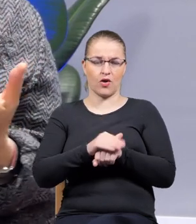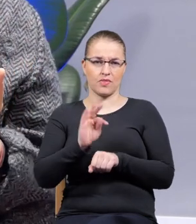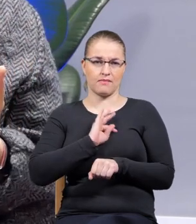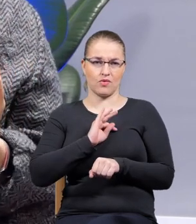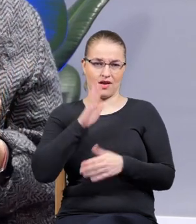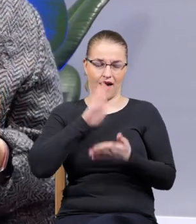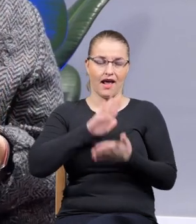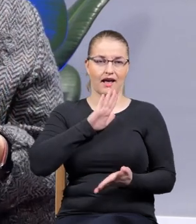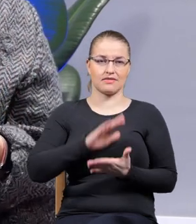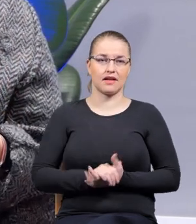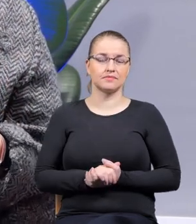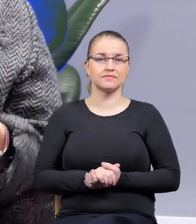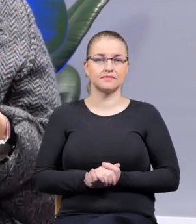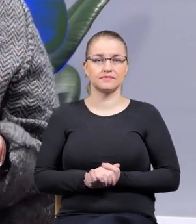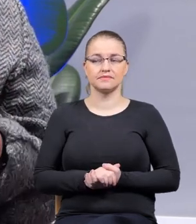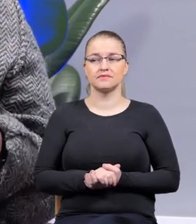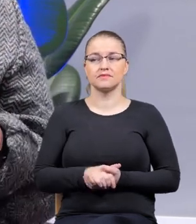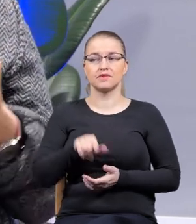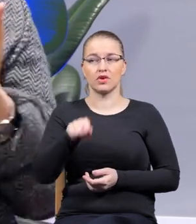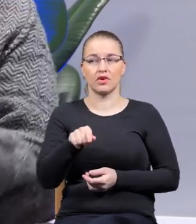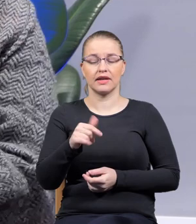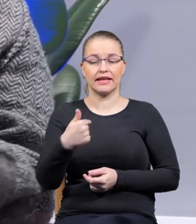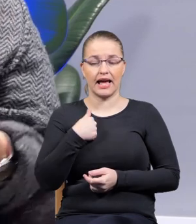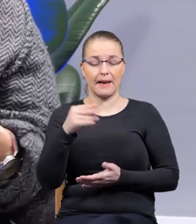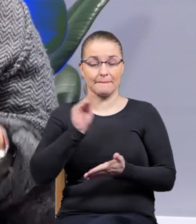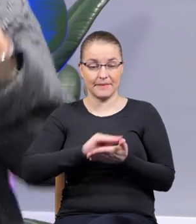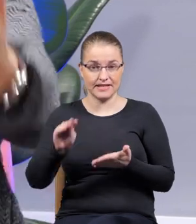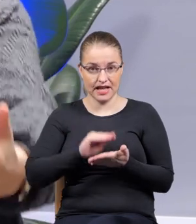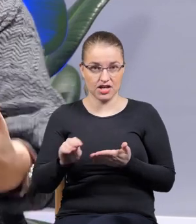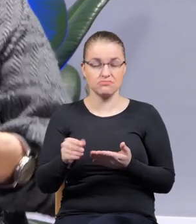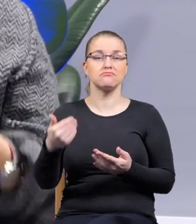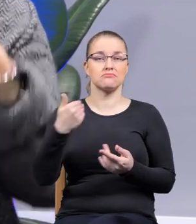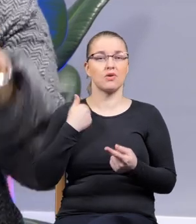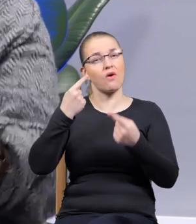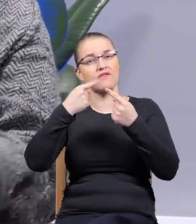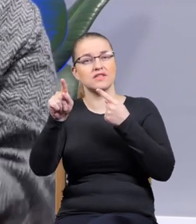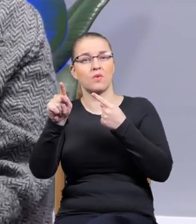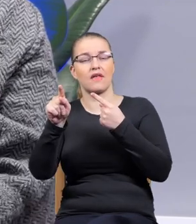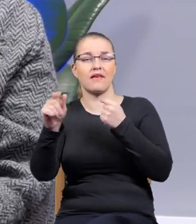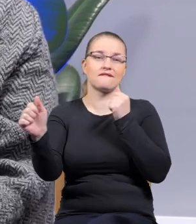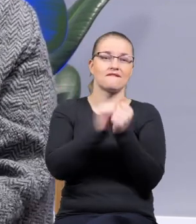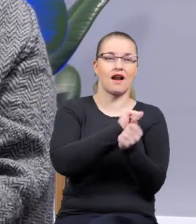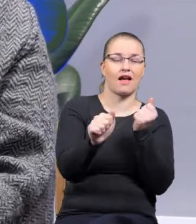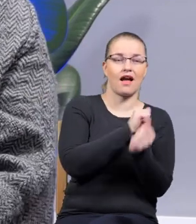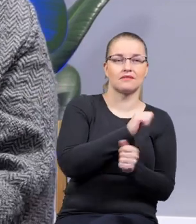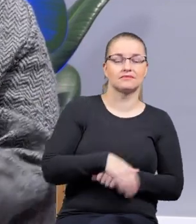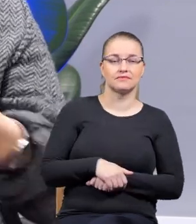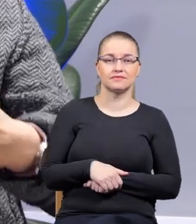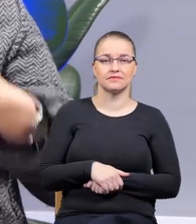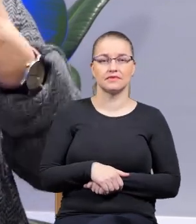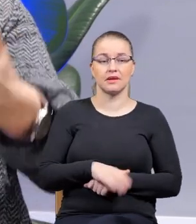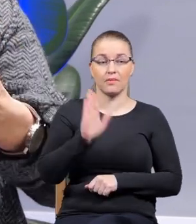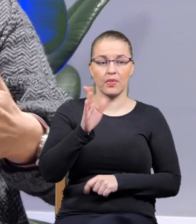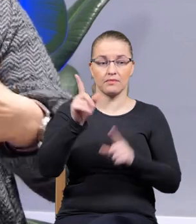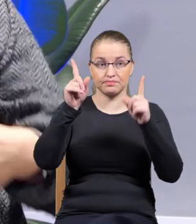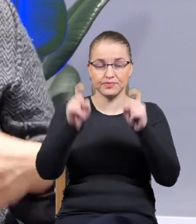temperamentem, czyli to, że też jako pisarze zostaliśmy wysłani niejako na front walki, prawda? I zaczęto